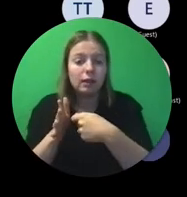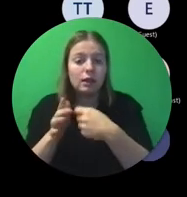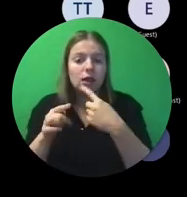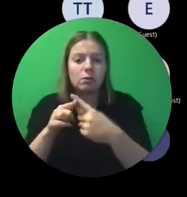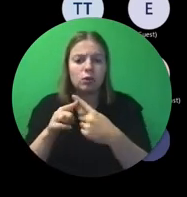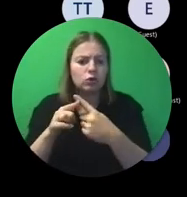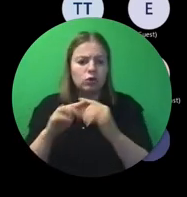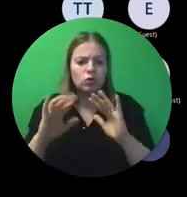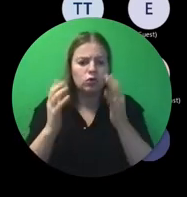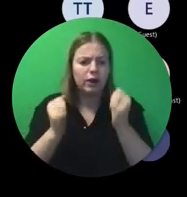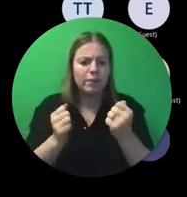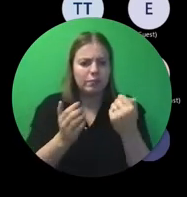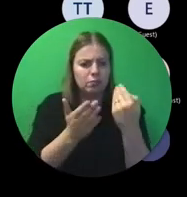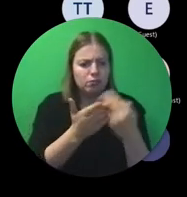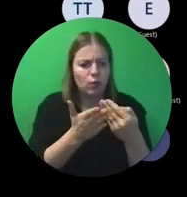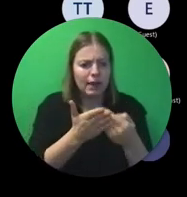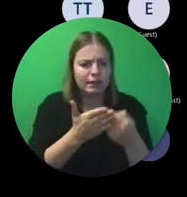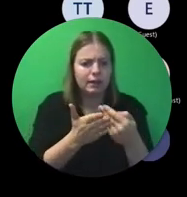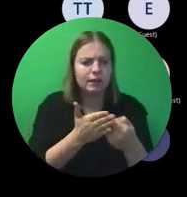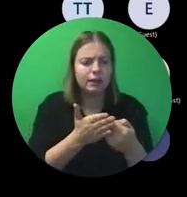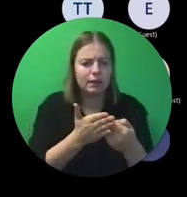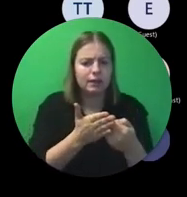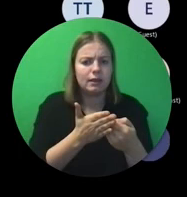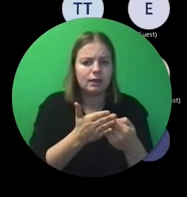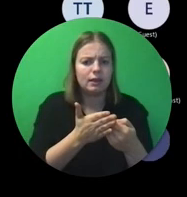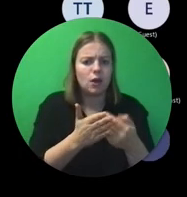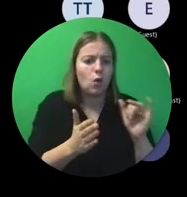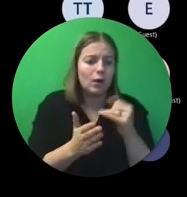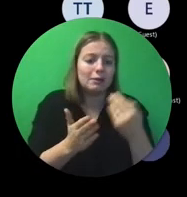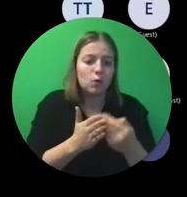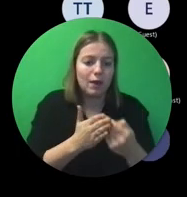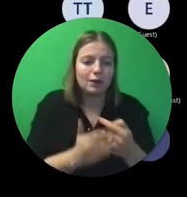Met het bewijs van die activiteit dat wij zouden aanvaarden.